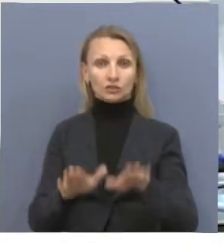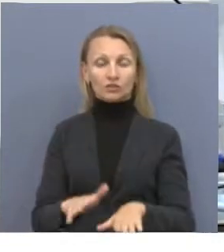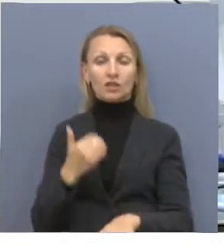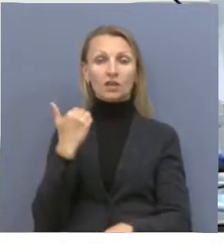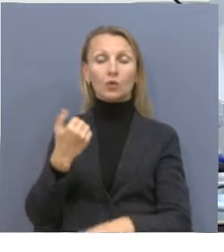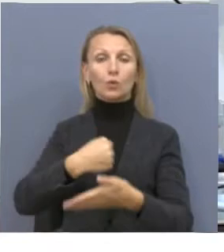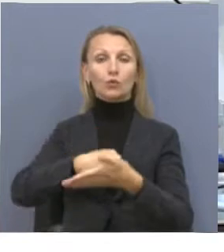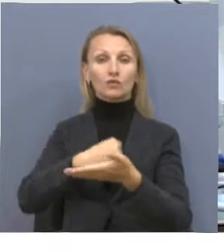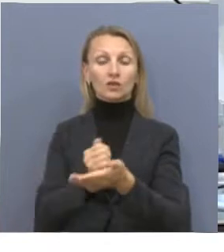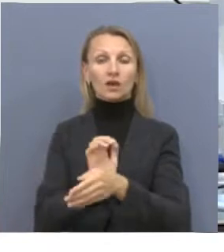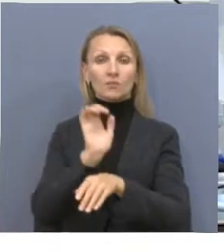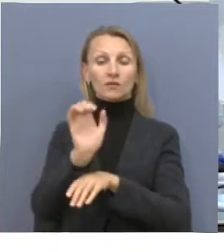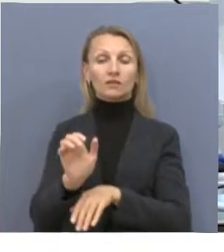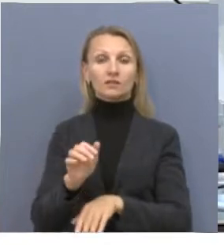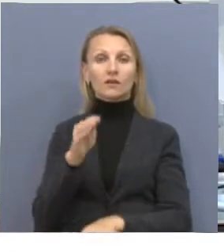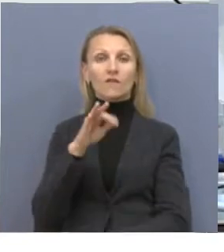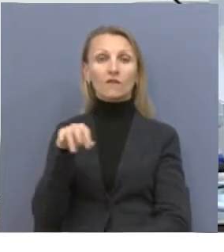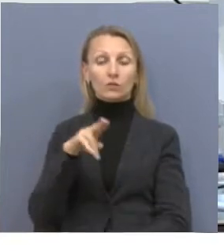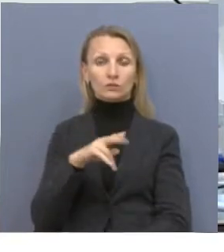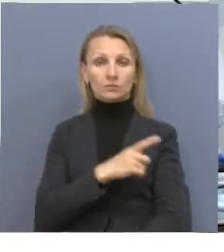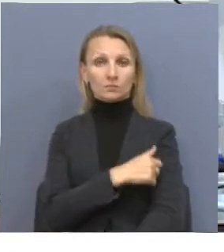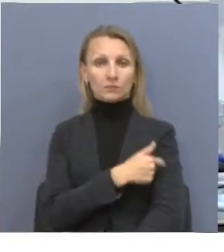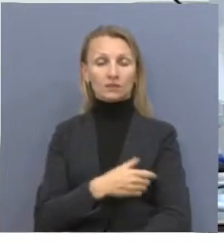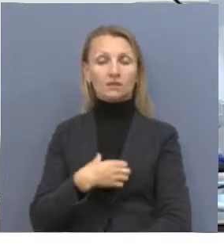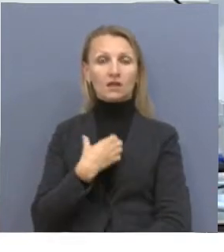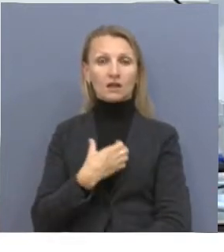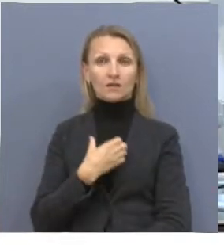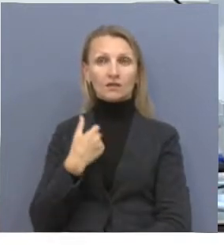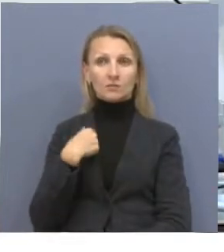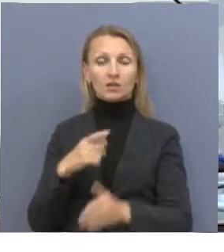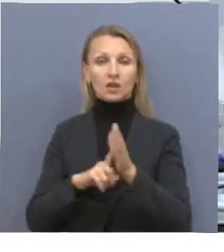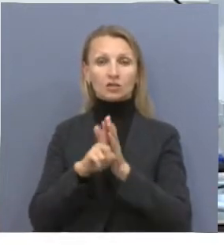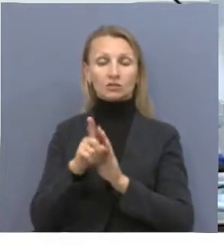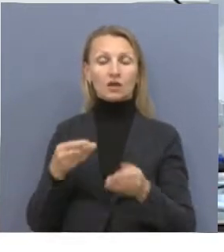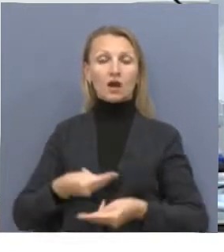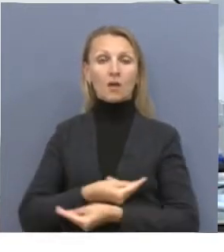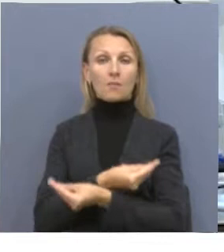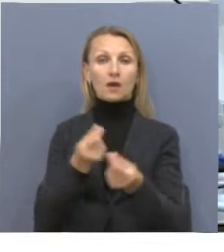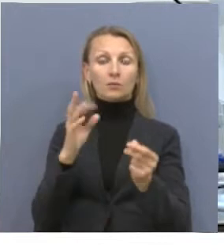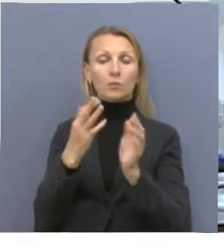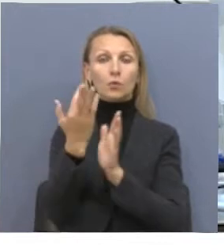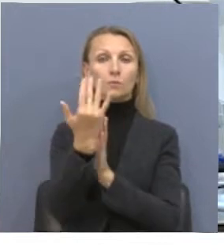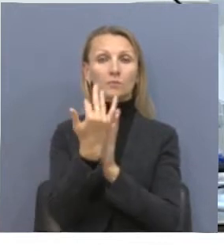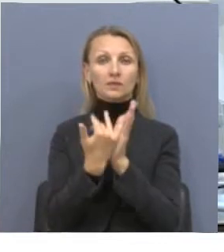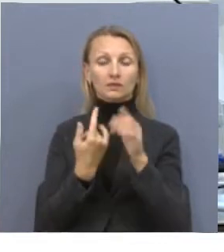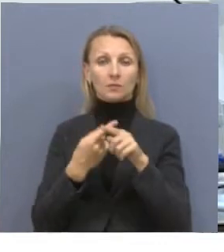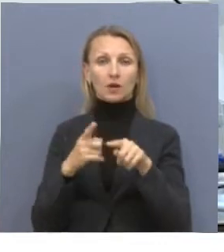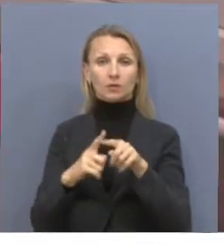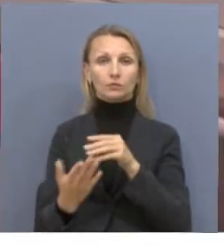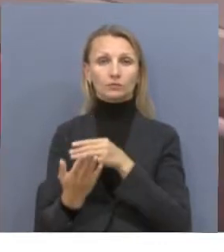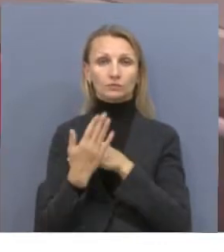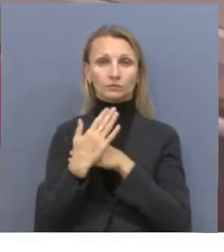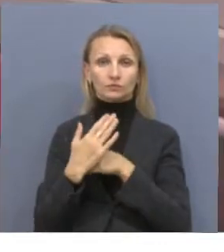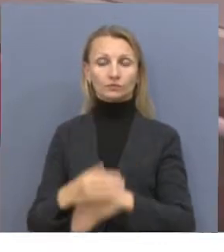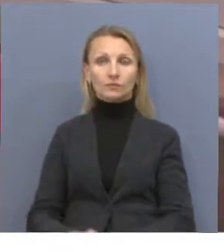направляется в наш филиал – фонд медстрахования. Соответственно, мы производим оплату согласно спискам, представленным Управлением здравоохранения.